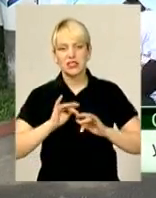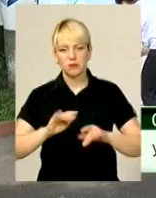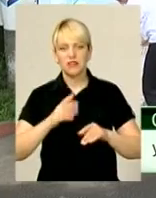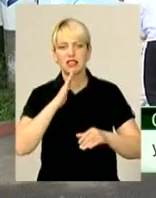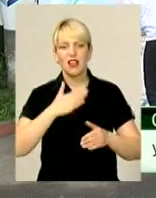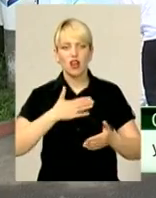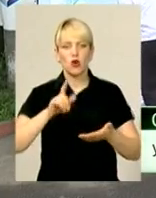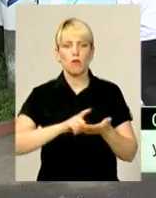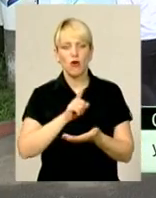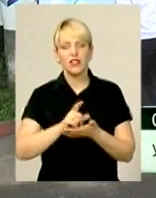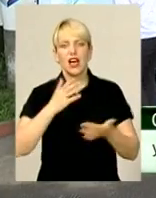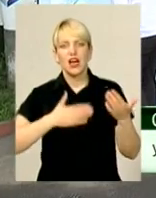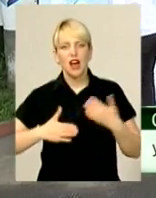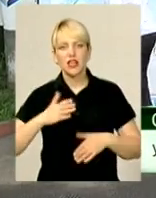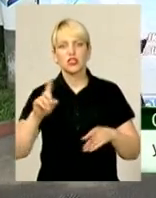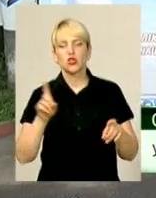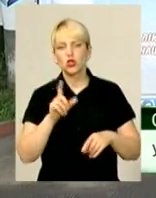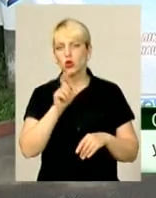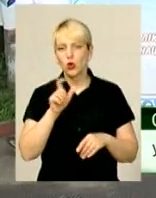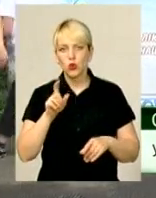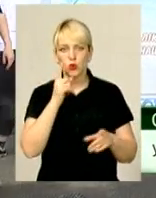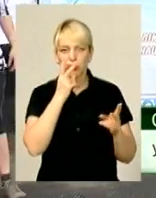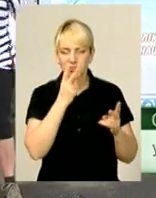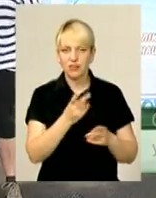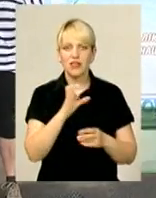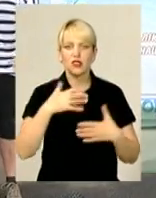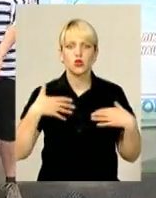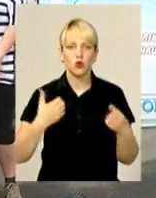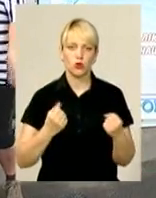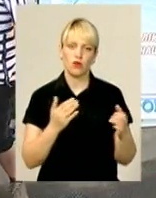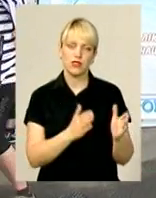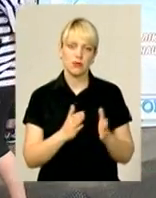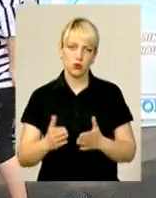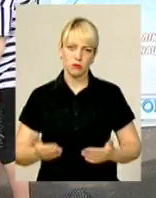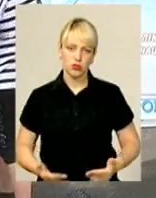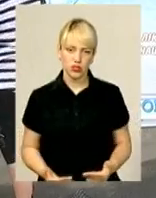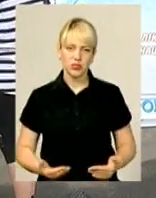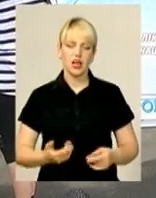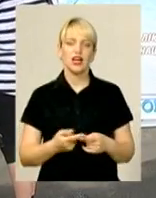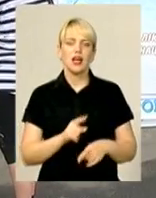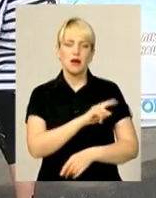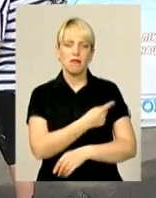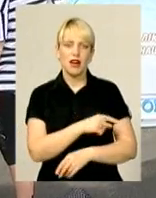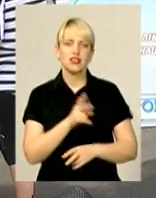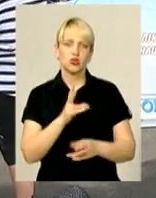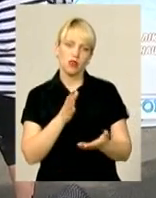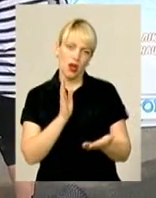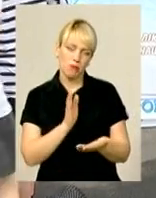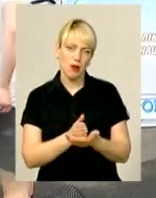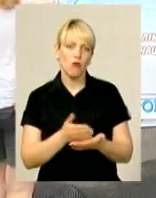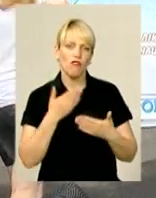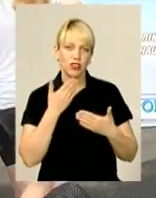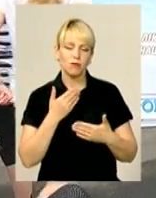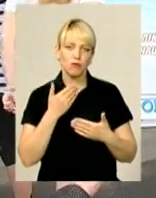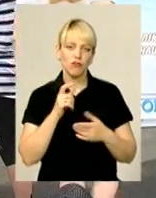що люди навертаються до здорового способу життя, а хто як не медики, які напряму відповідають за наше